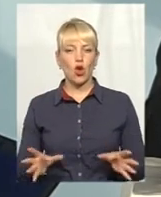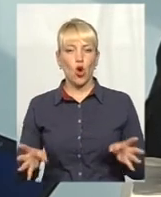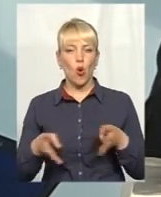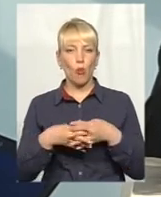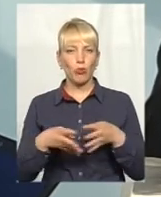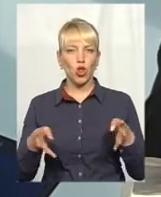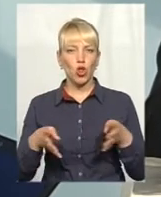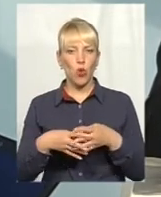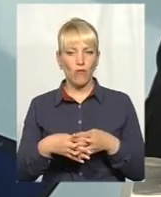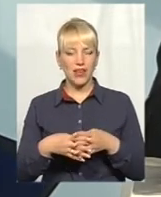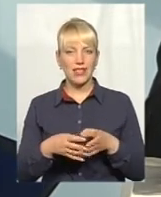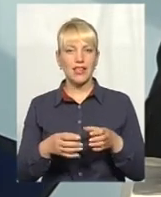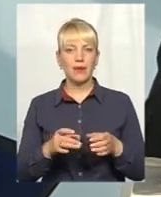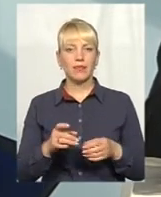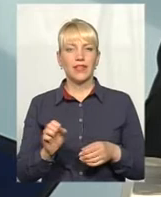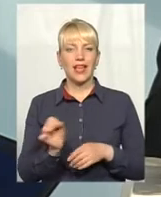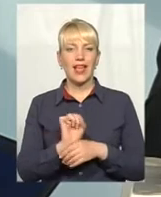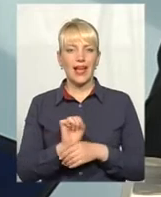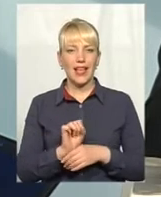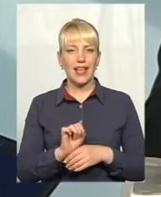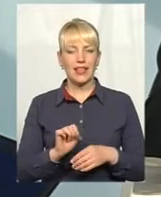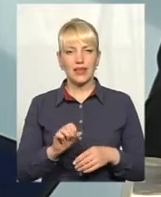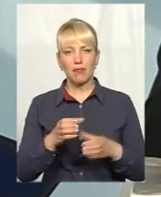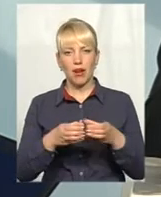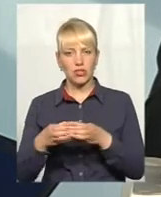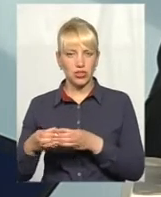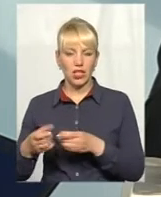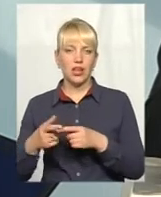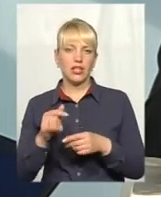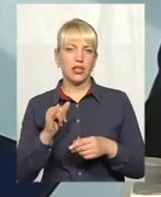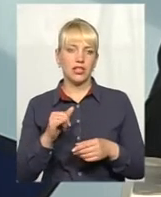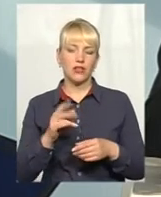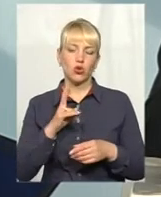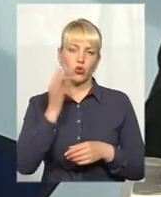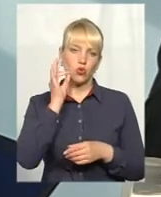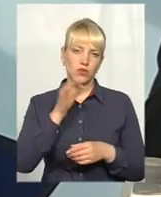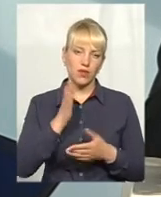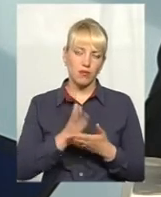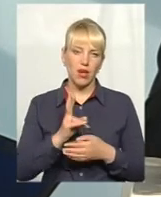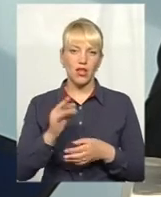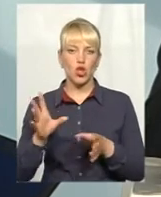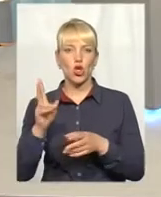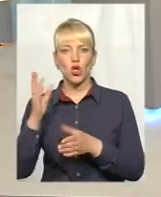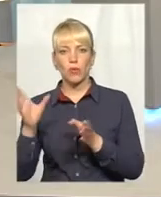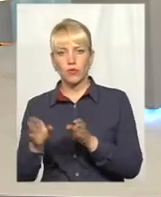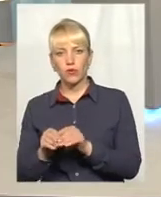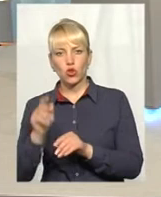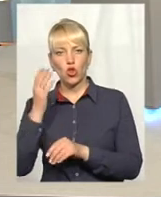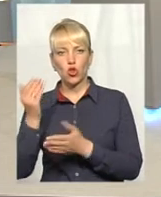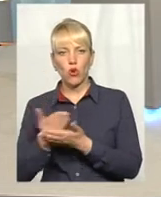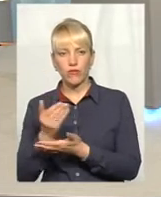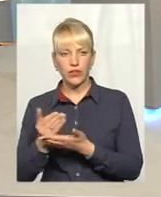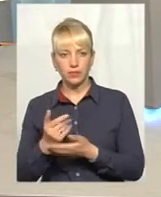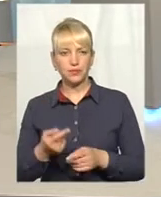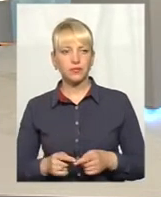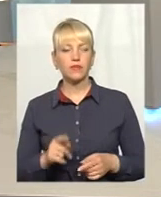екіпажі із тих людей, які вже мають досвід в патрульній поліції, із нових. Скажіть, будь ласка, насамперед, для вас, що